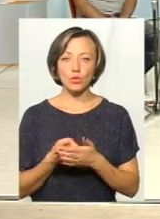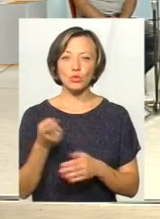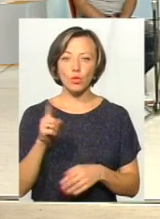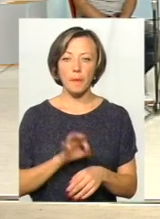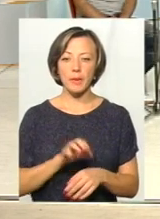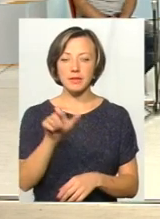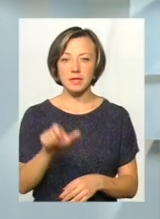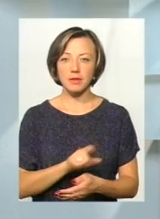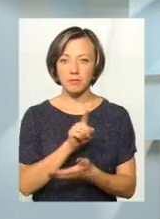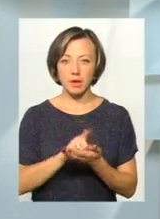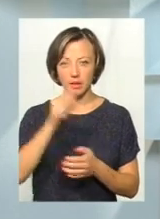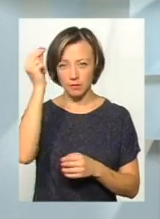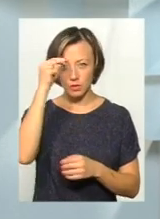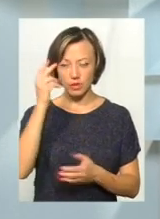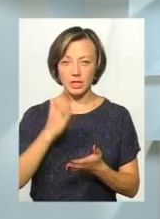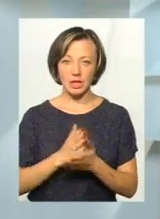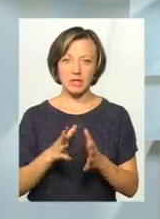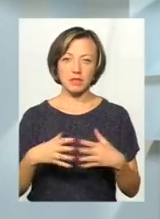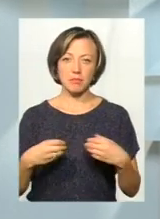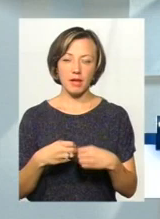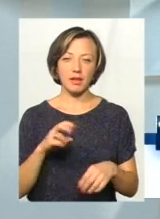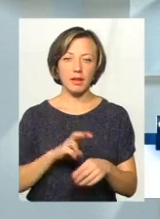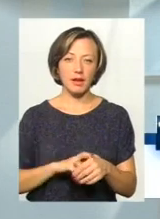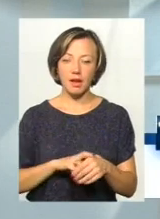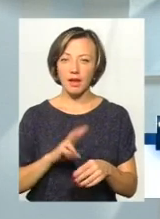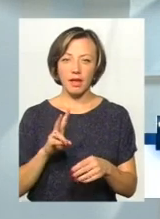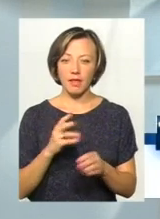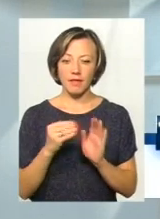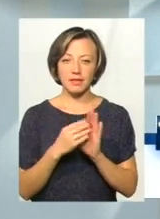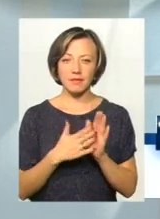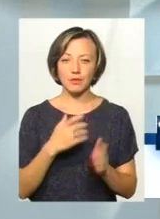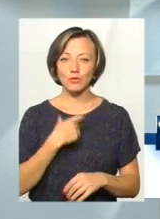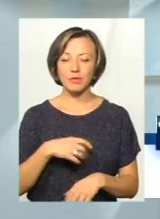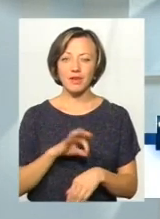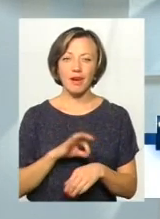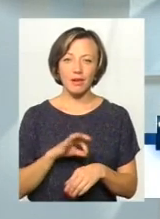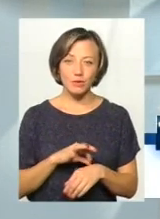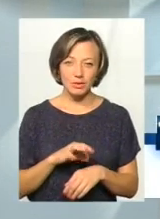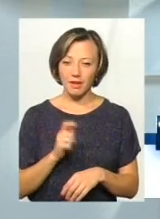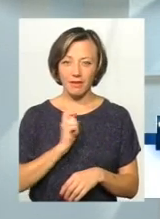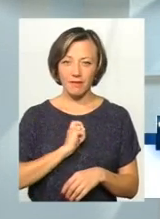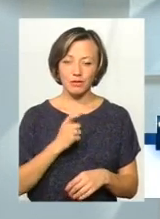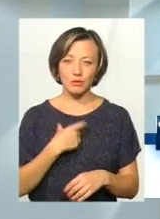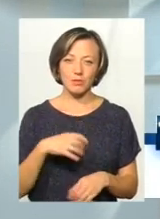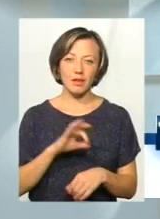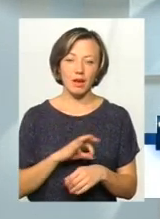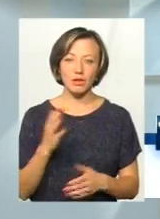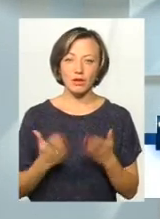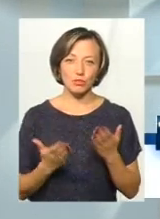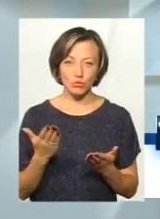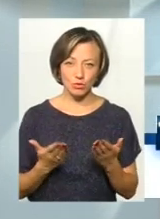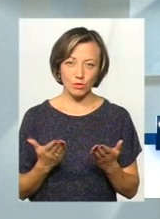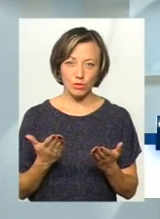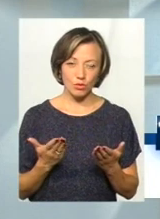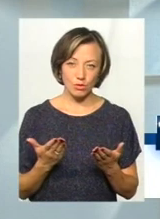пацієнт має привчитися, що є сімейний лікар і не виставляти собі діагноз, а якщо, власне, він